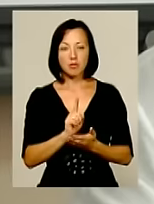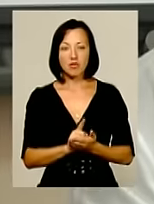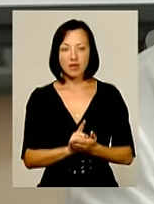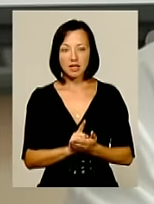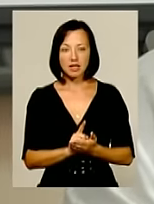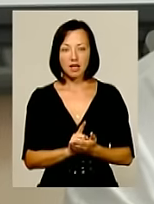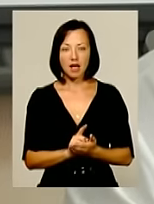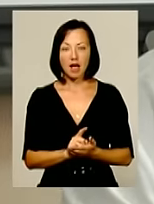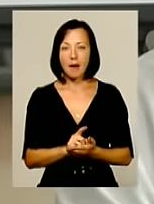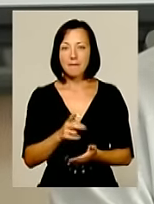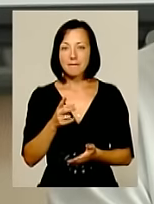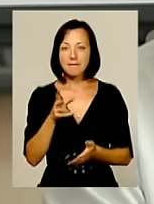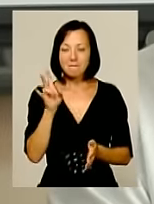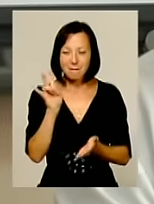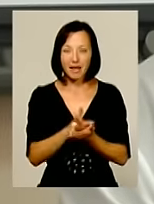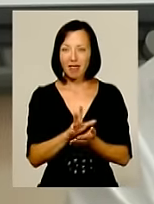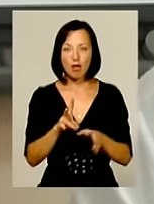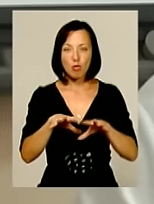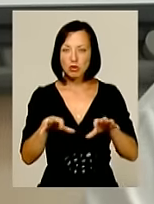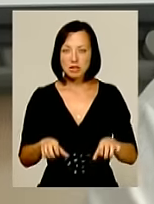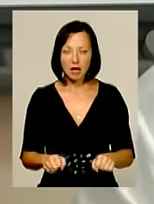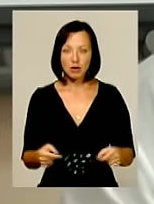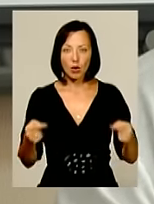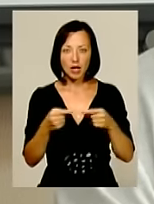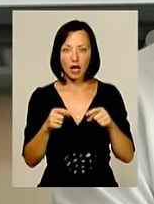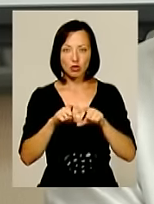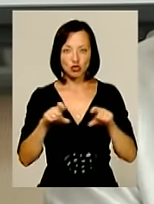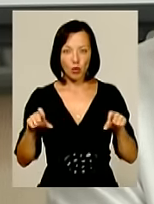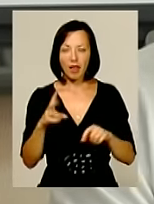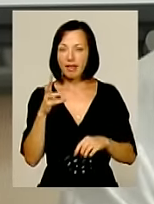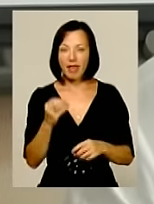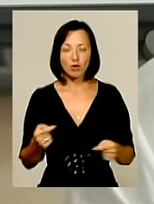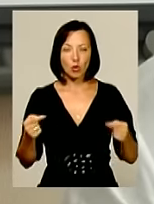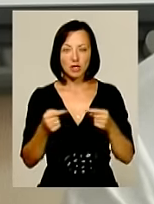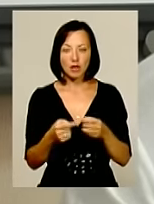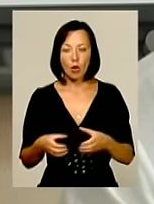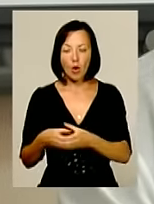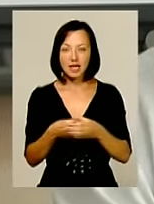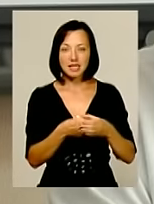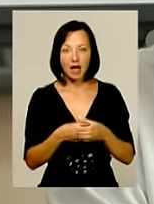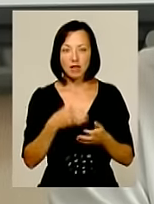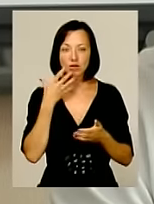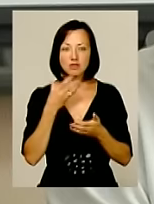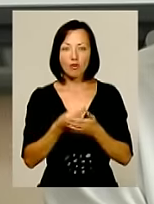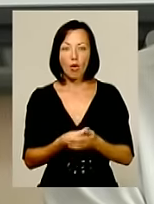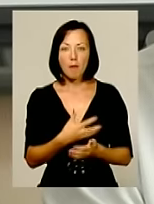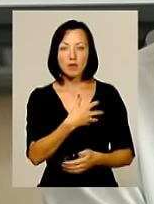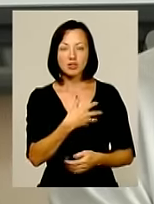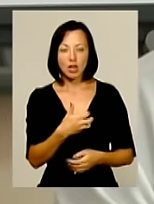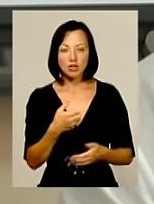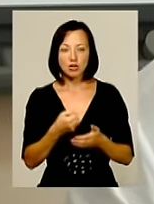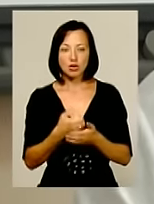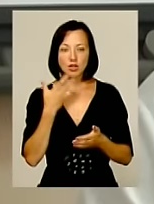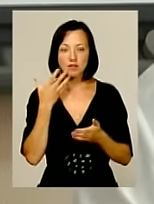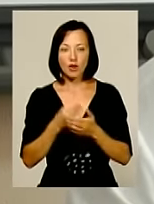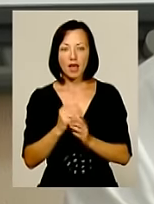прикипати не до посади, не до конкретної школи, не до конкретного колективу, а до свого призначення, до